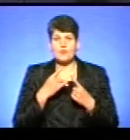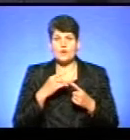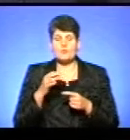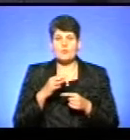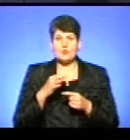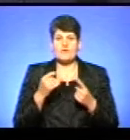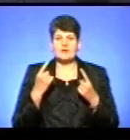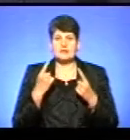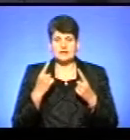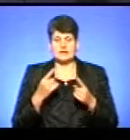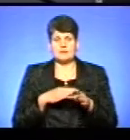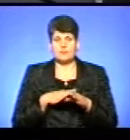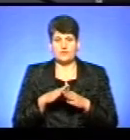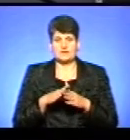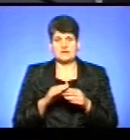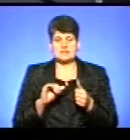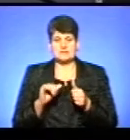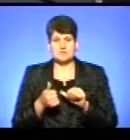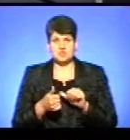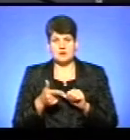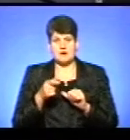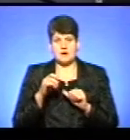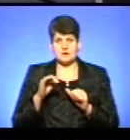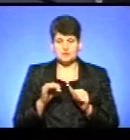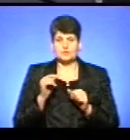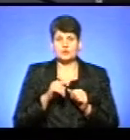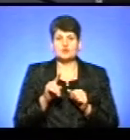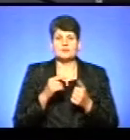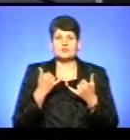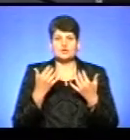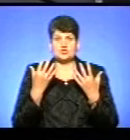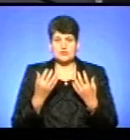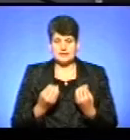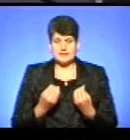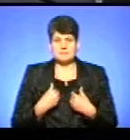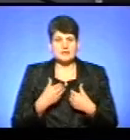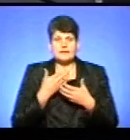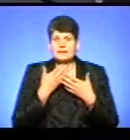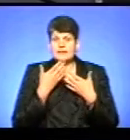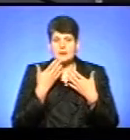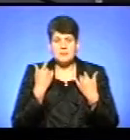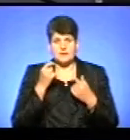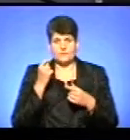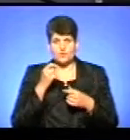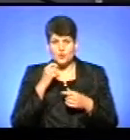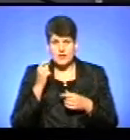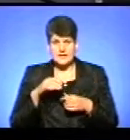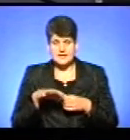велике і повне заміщення природнього газу у зв'язку з тому, що ми на сьогоднішній день не маємо в Україні